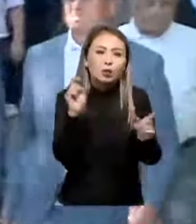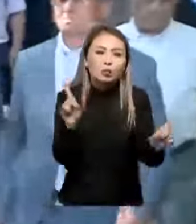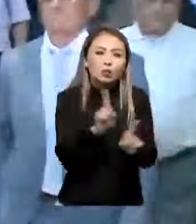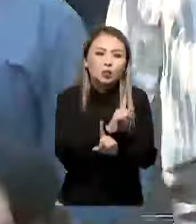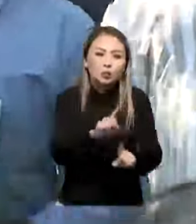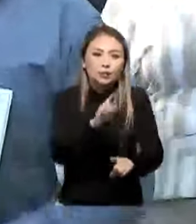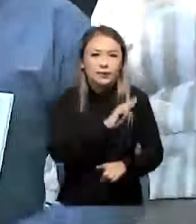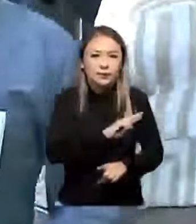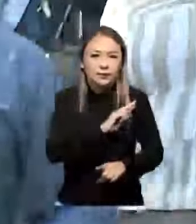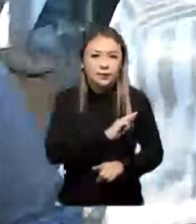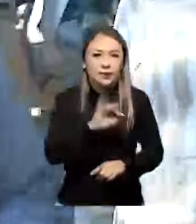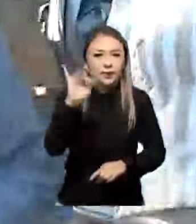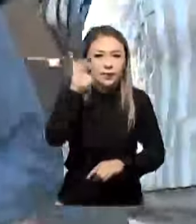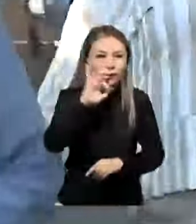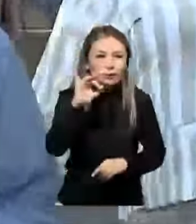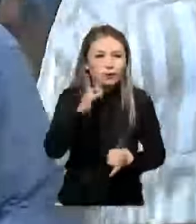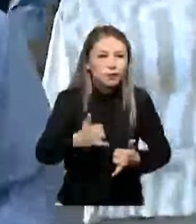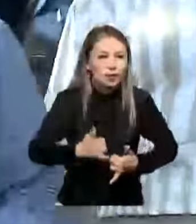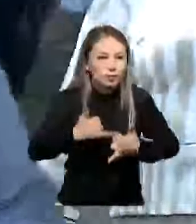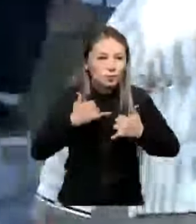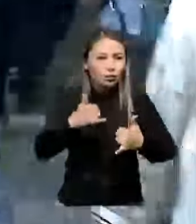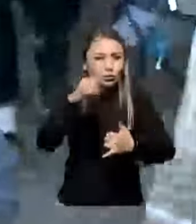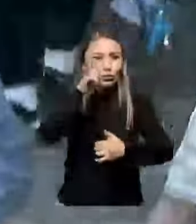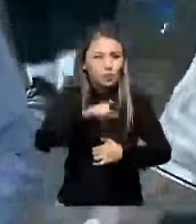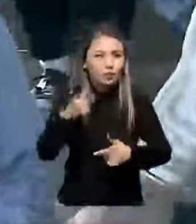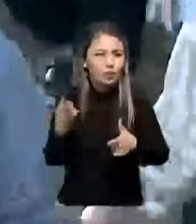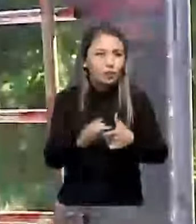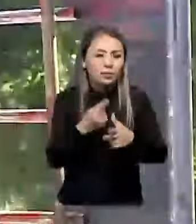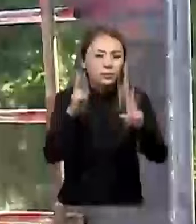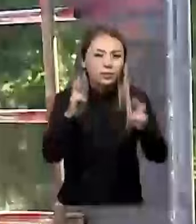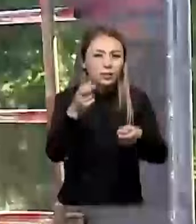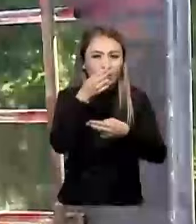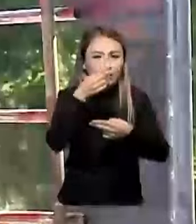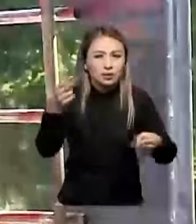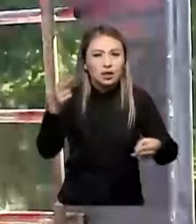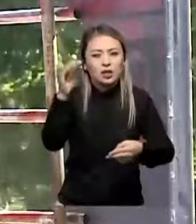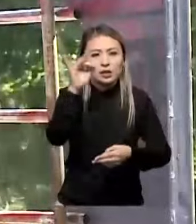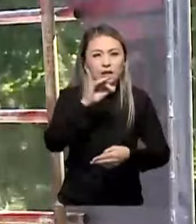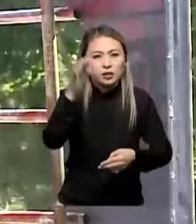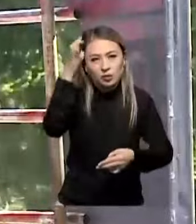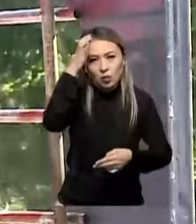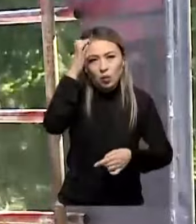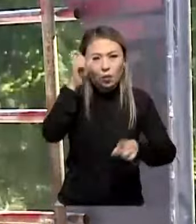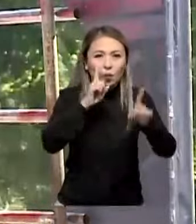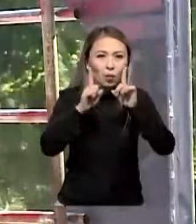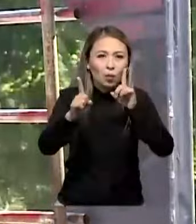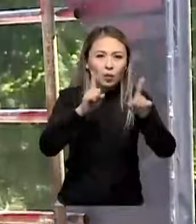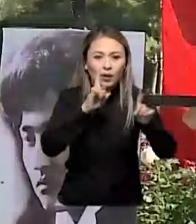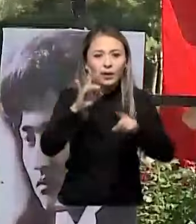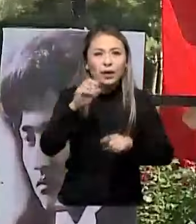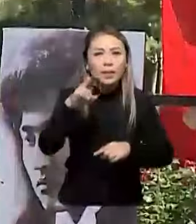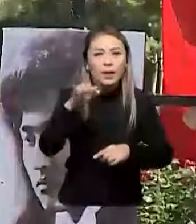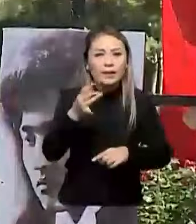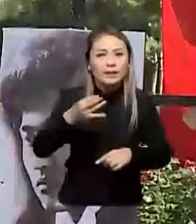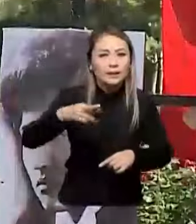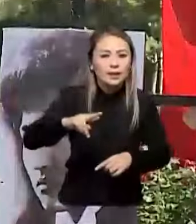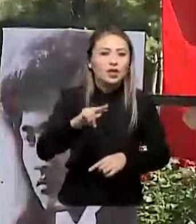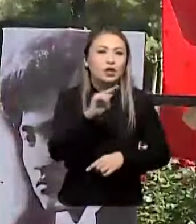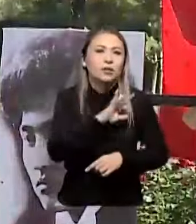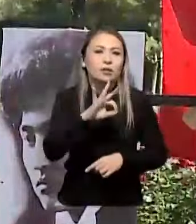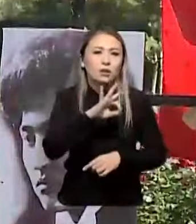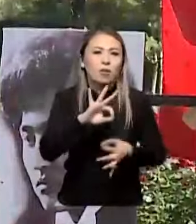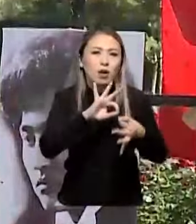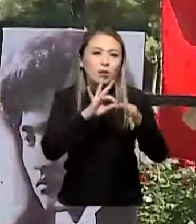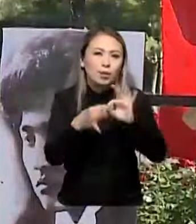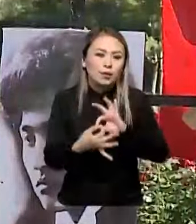Ал музей ғызметкелер болса, тарих, тағылым, толға тақырыбында ғылымей тәжірбелік конферен сойымдастырып, репрессия құрбандары